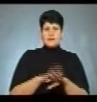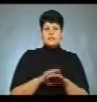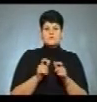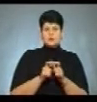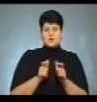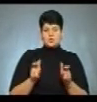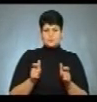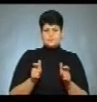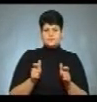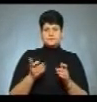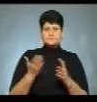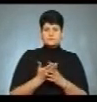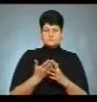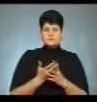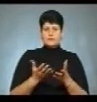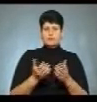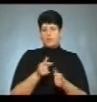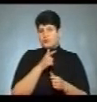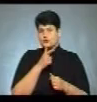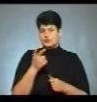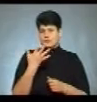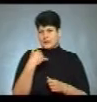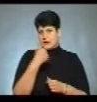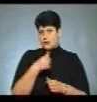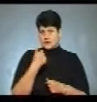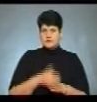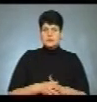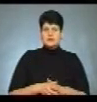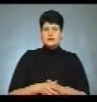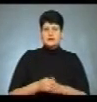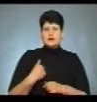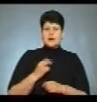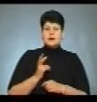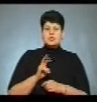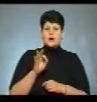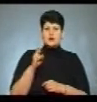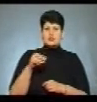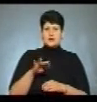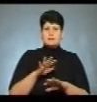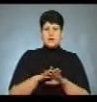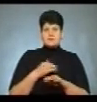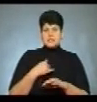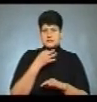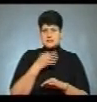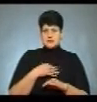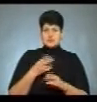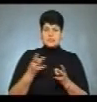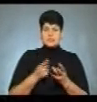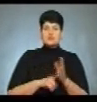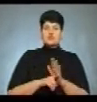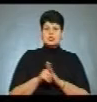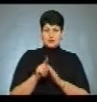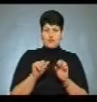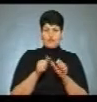картку. Субсидію отримує впродовж 5 років. Я прийшла в Ощадний банк, тут мені повідомили, що потрібно спочатку